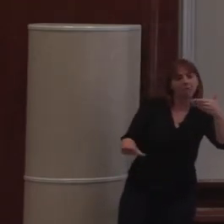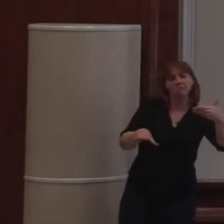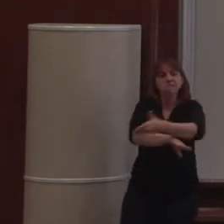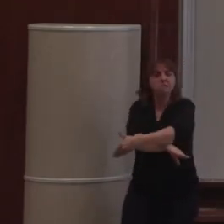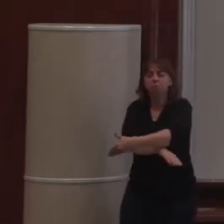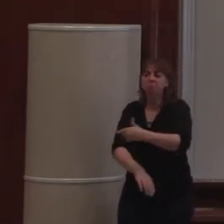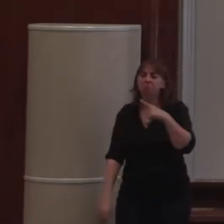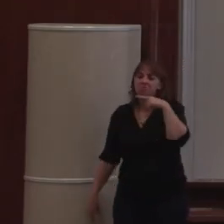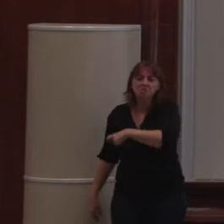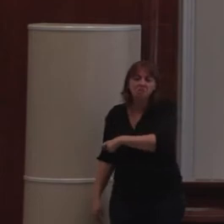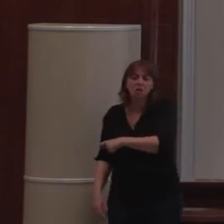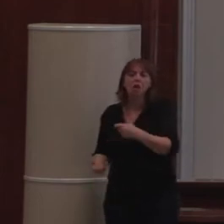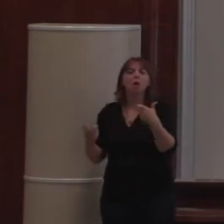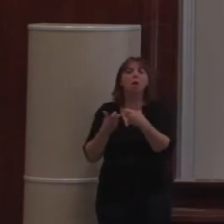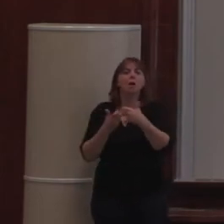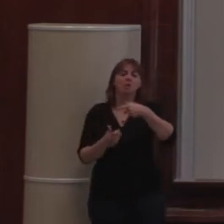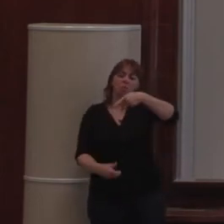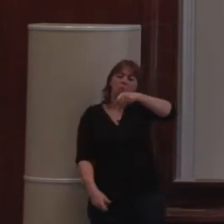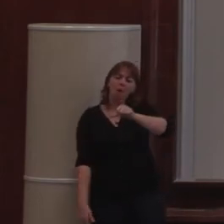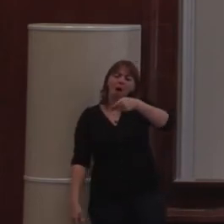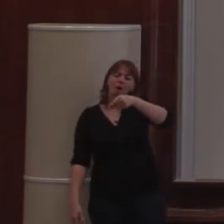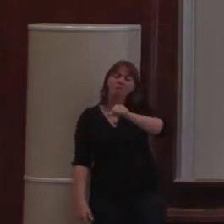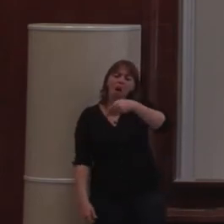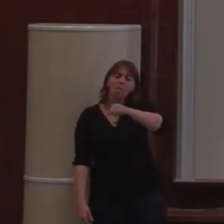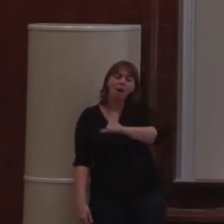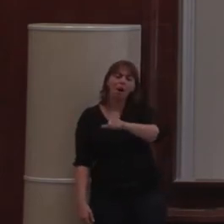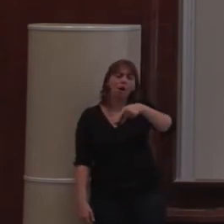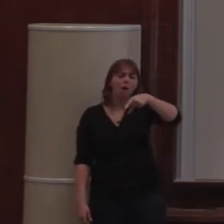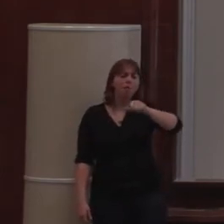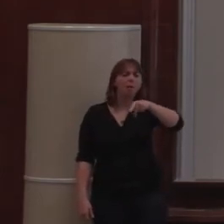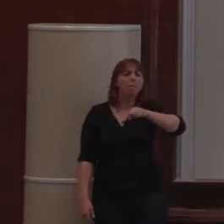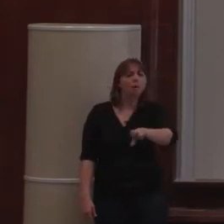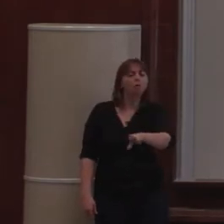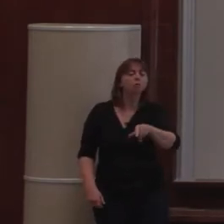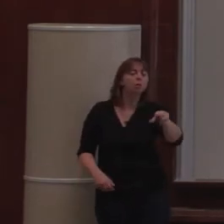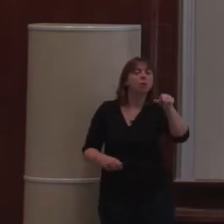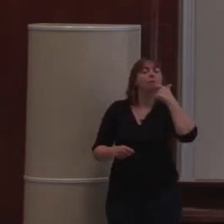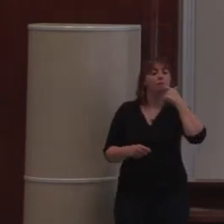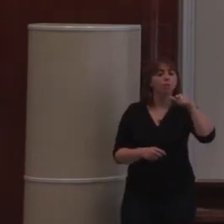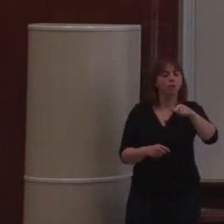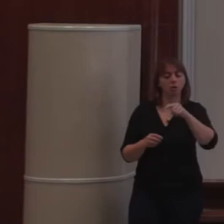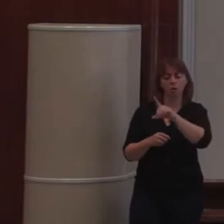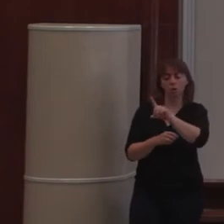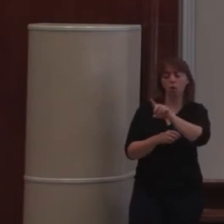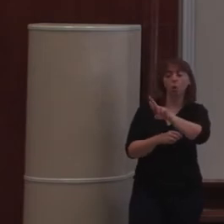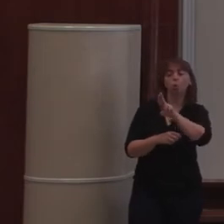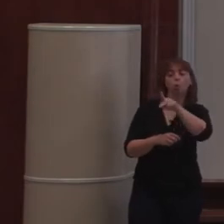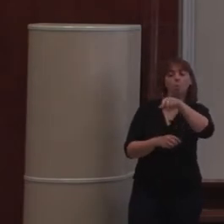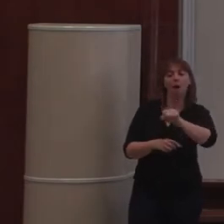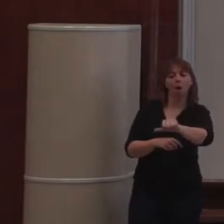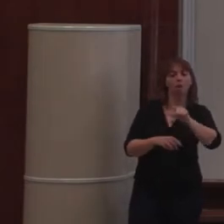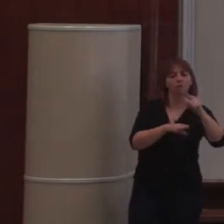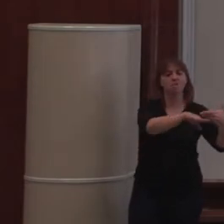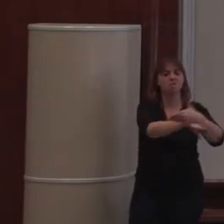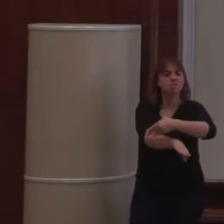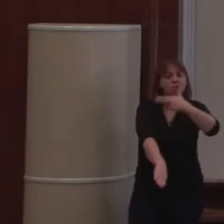Pour information, les Panama Papers, c'était un site Drupal qui s'est fait hacker. Ça aurait plus difficilement été un site Plone. Si vous faites